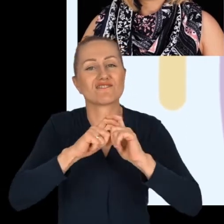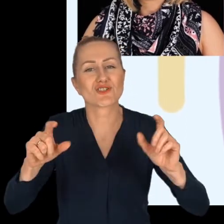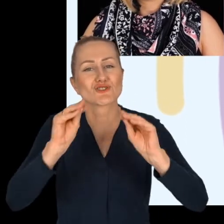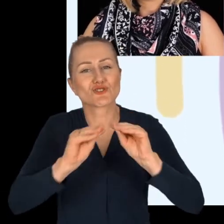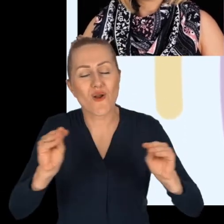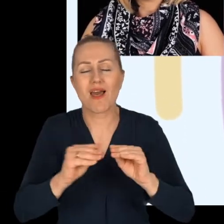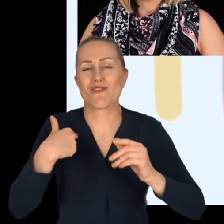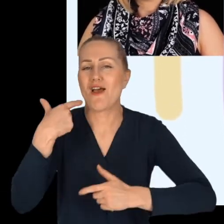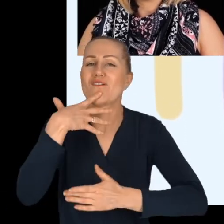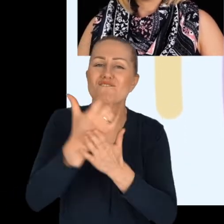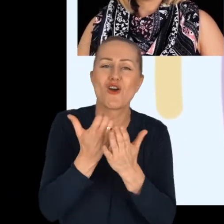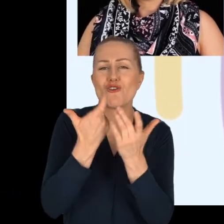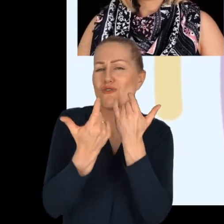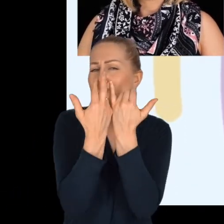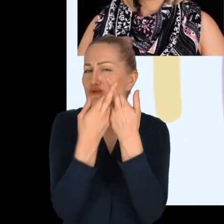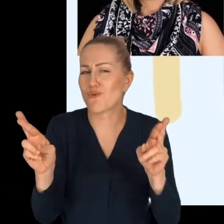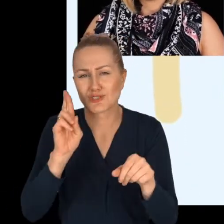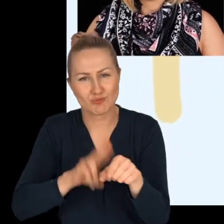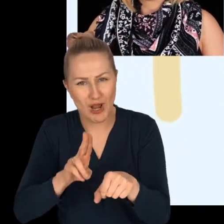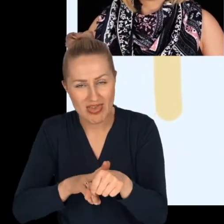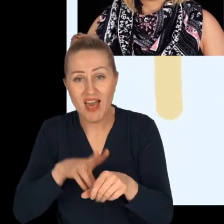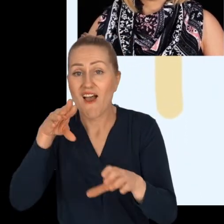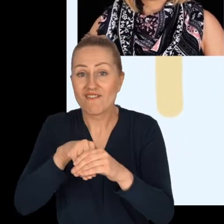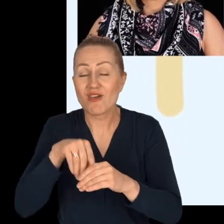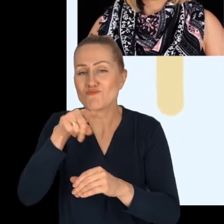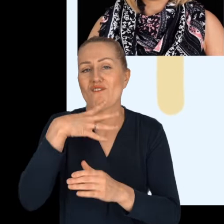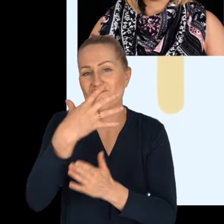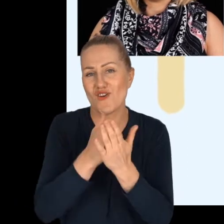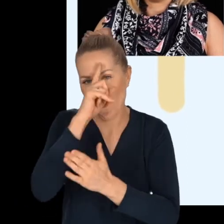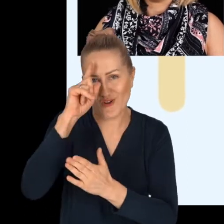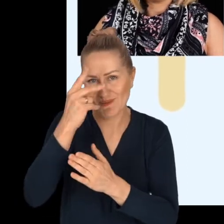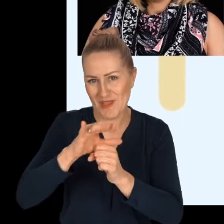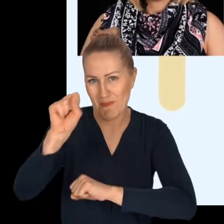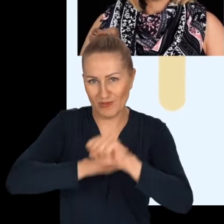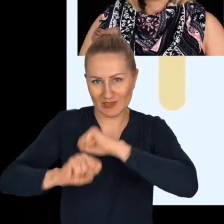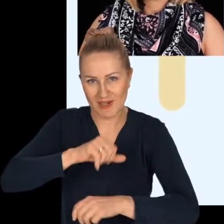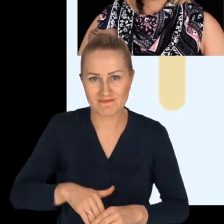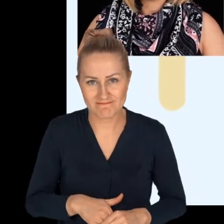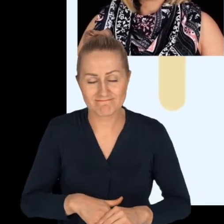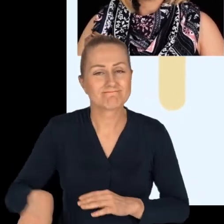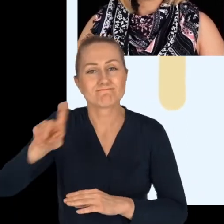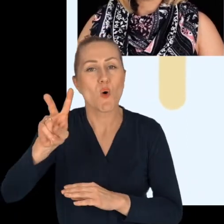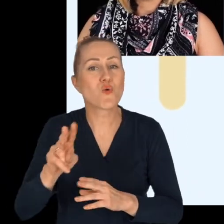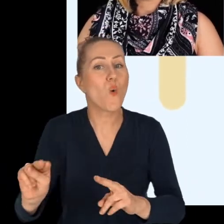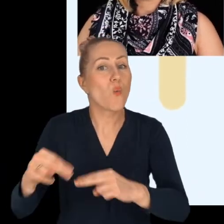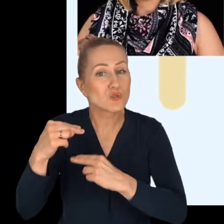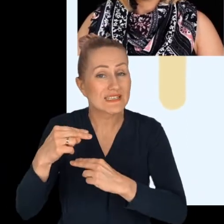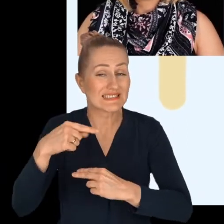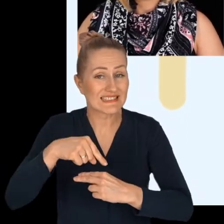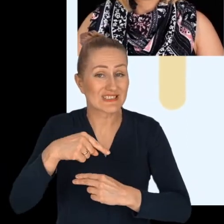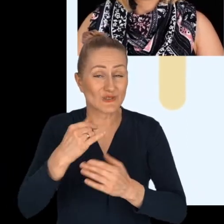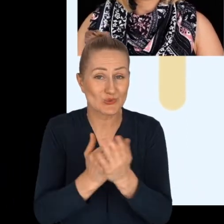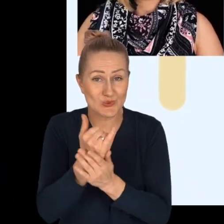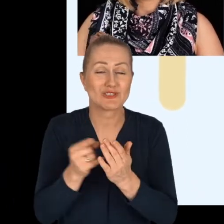szkolenia wszelkiego rodzaju sprzęty, które wykorzystywane są przez osoby z niepełnosprawnością. Moi uczestnicy mają szansę,